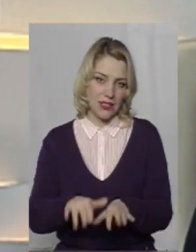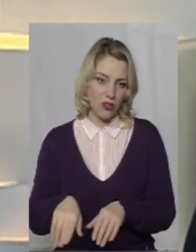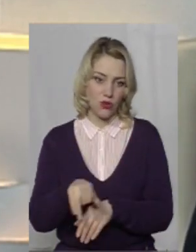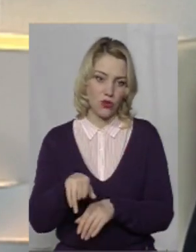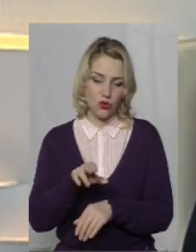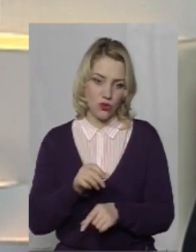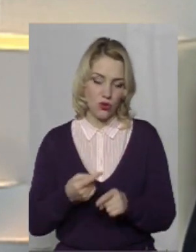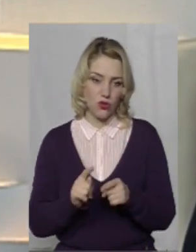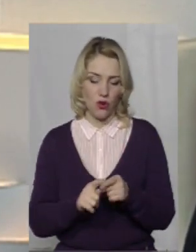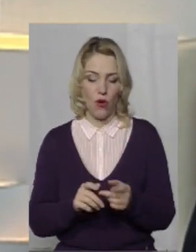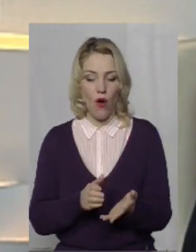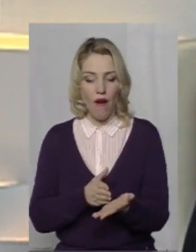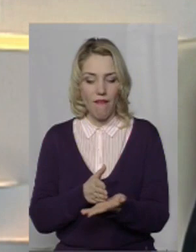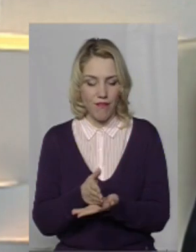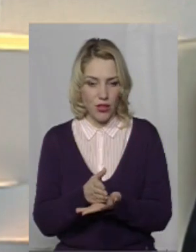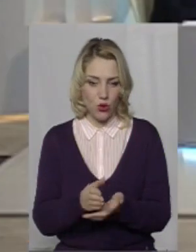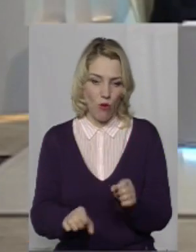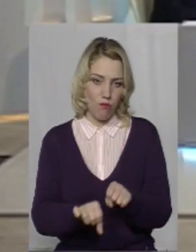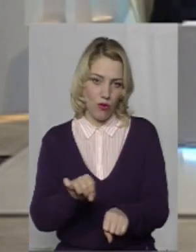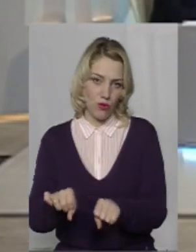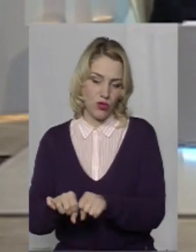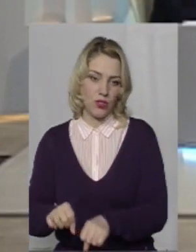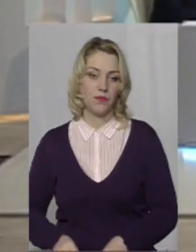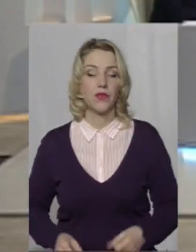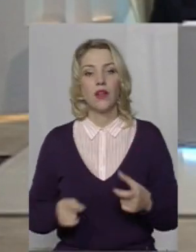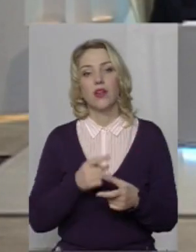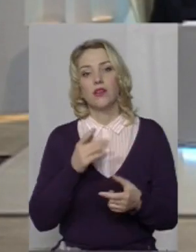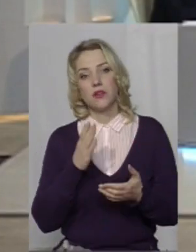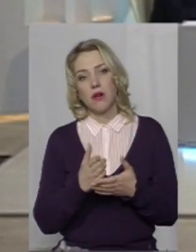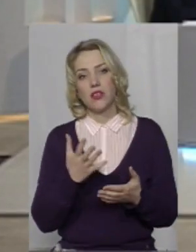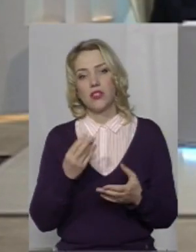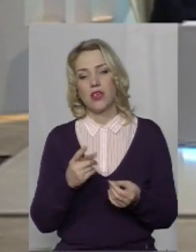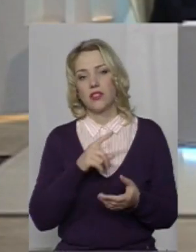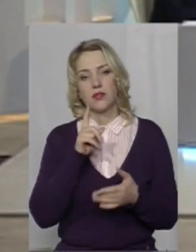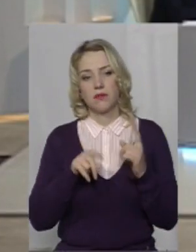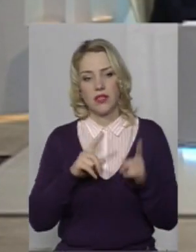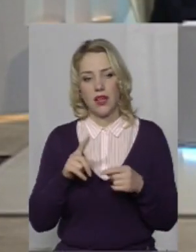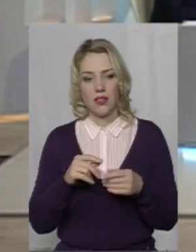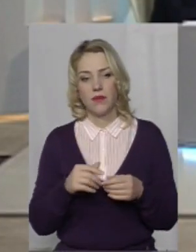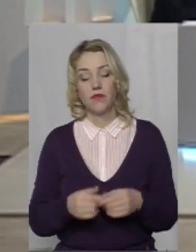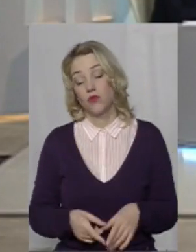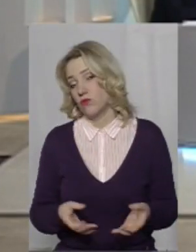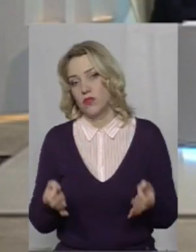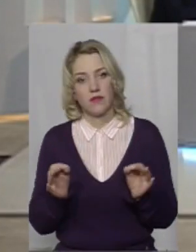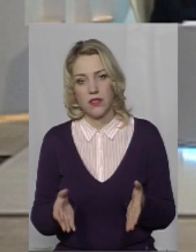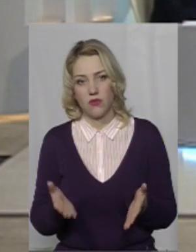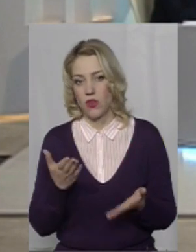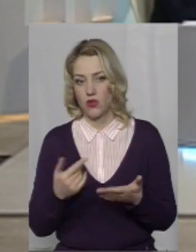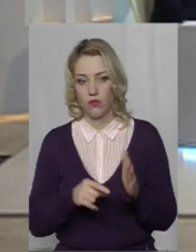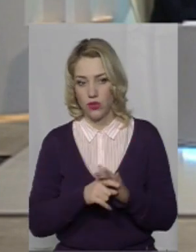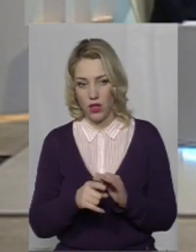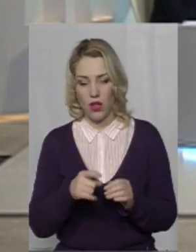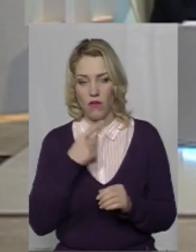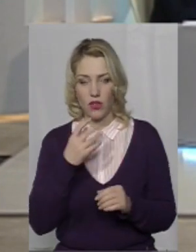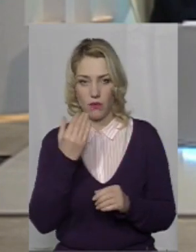по цьому виду правопорушення кримінальної. Чи маєте ще питання? Ну, звісно. Раз ми вже почали так запитувати про